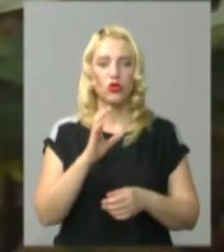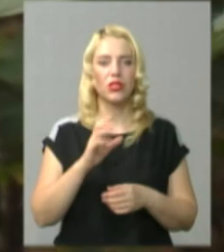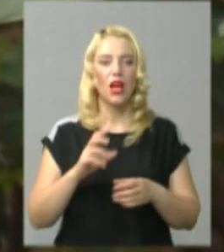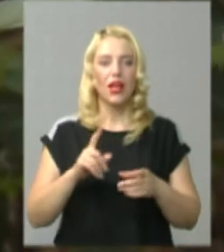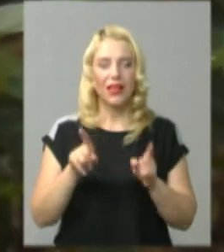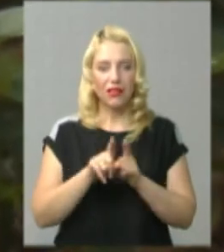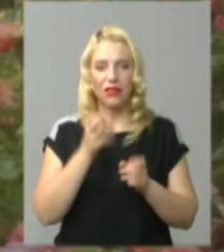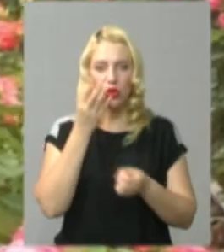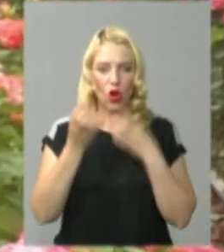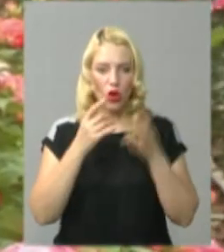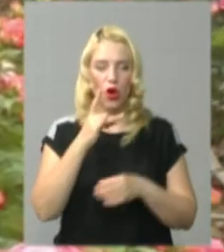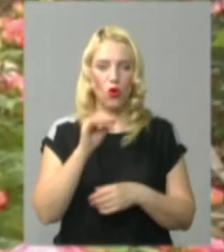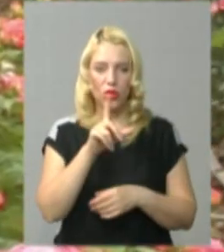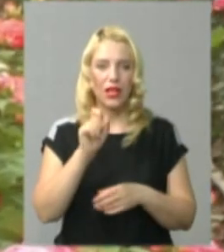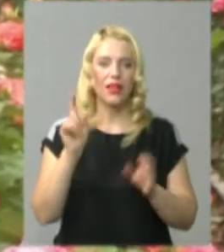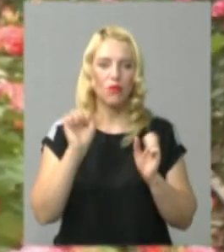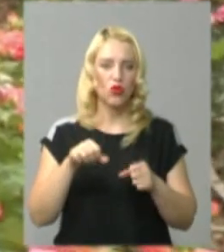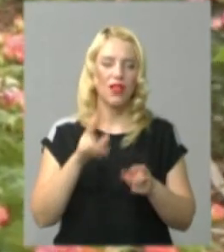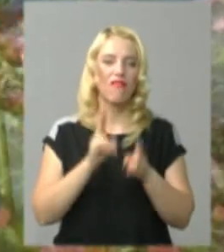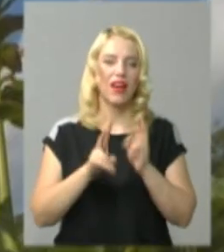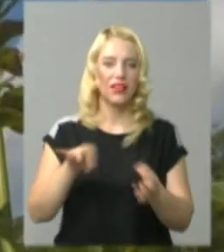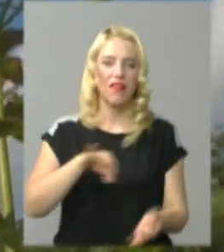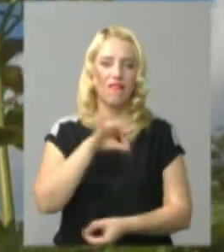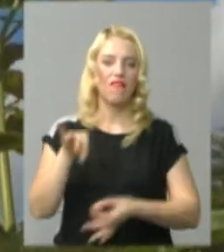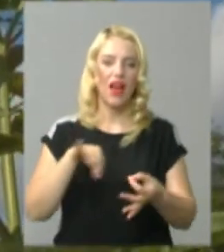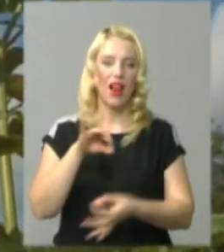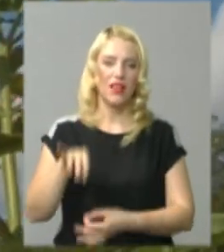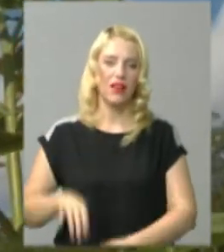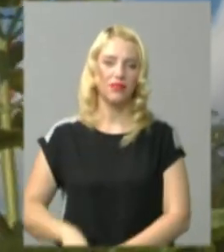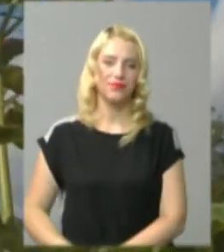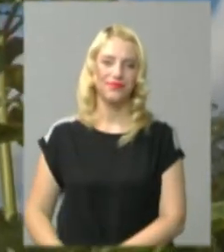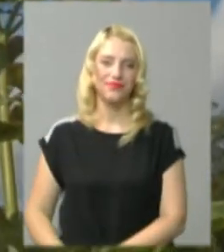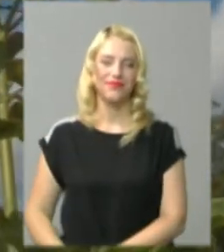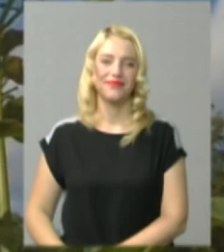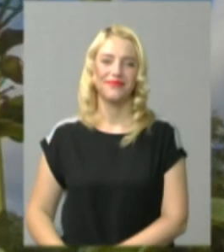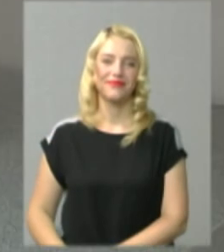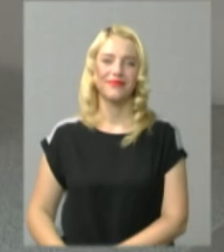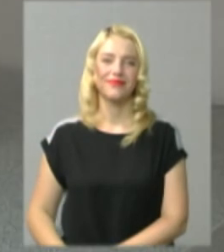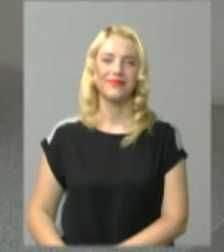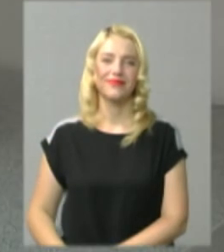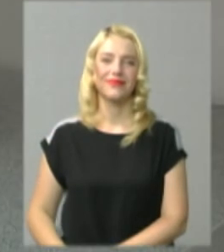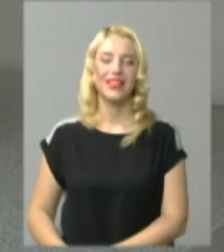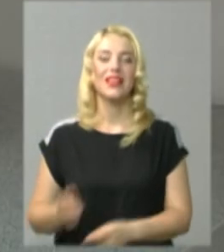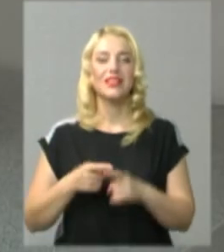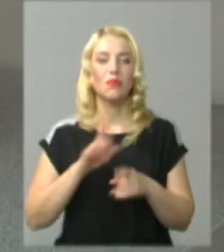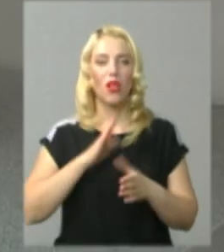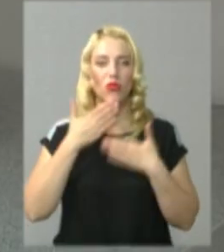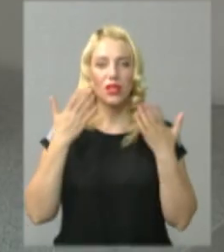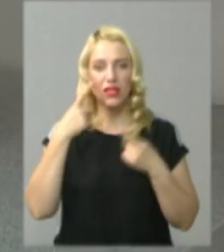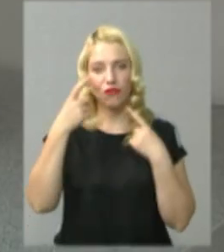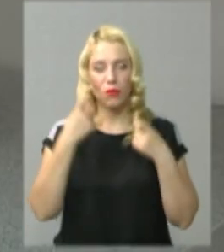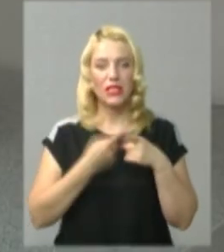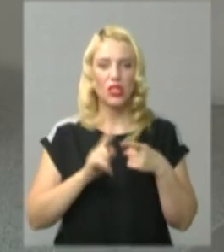можна варити трояндове варення. Леся Боровець, Іван Мовчан, новини на Суспільному. Хмельниччина. Це була остання